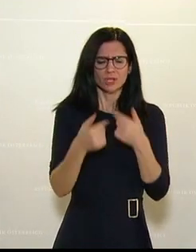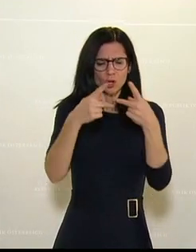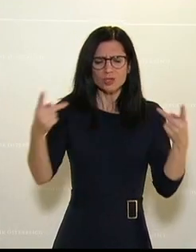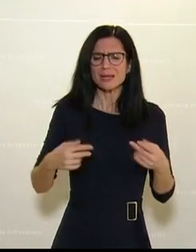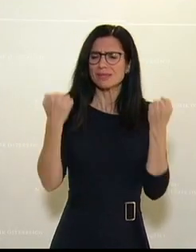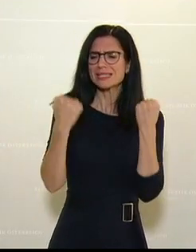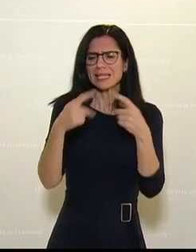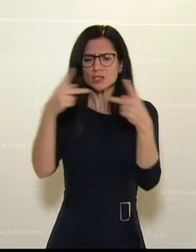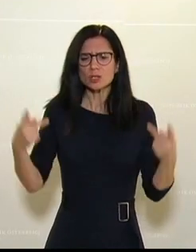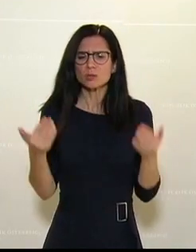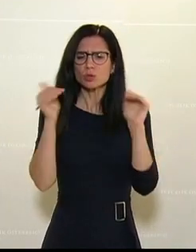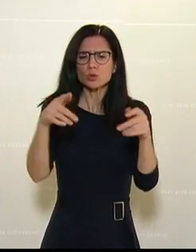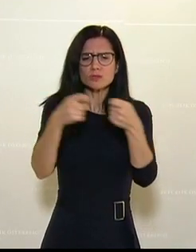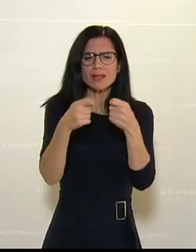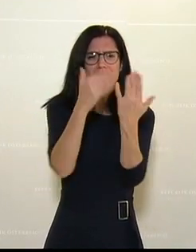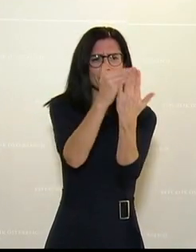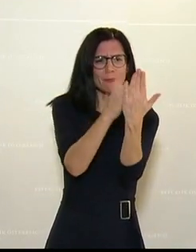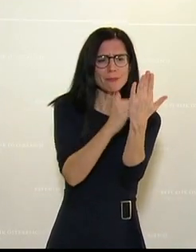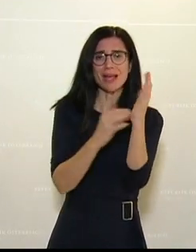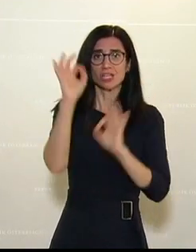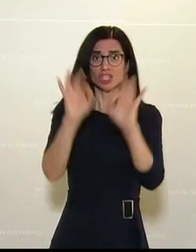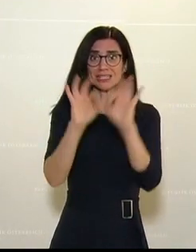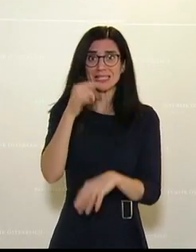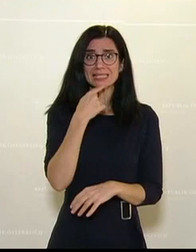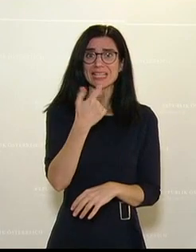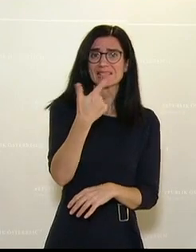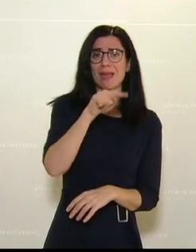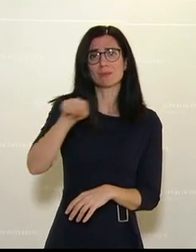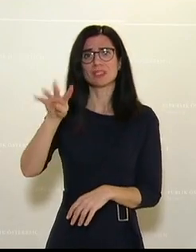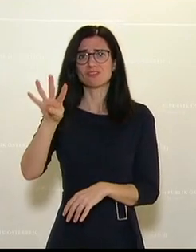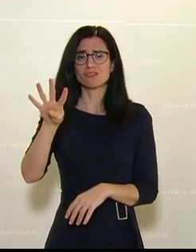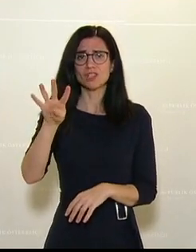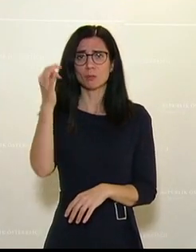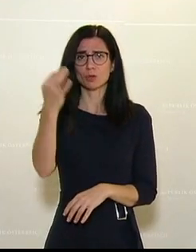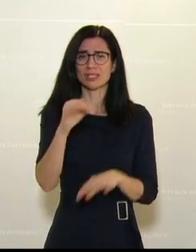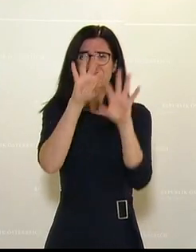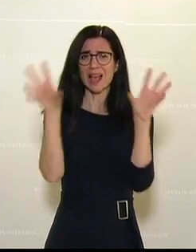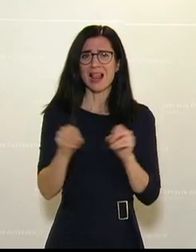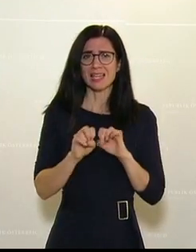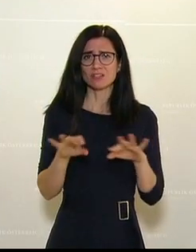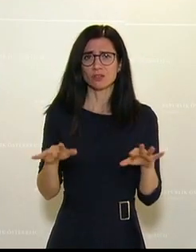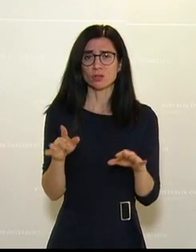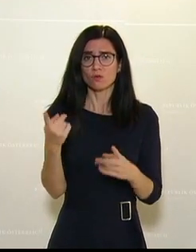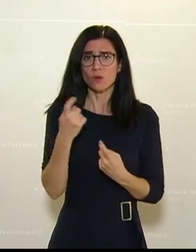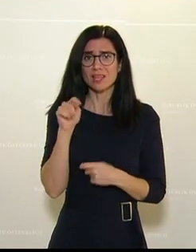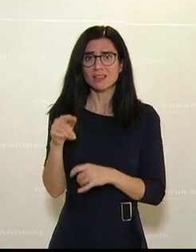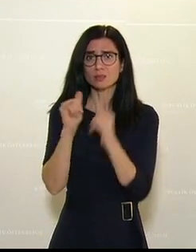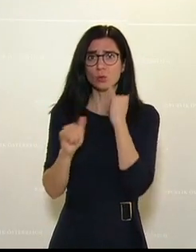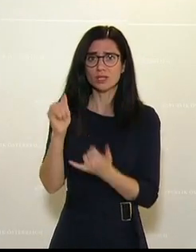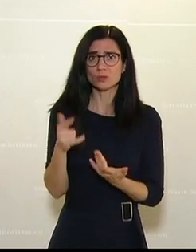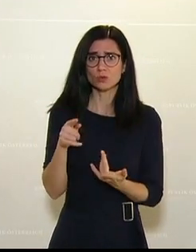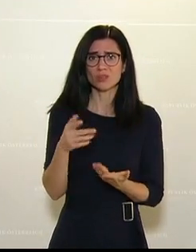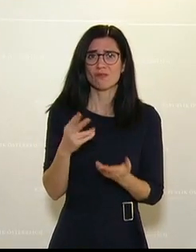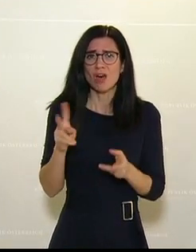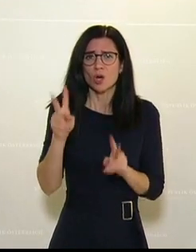tolle Sicherheitskonzepte erstellt. Und die Statistik sagt, maximal 2 bis 4 Prozent aller Infektionen aus dieser Branche stammen.